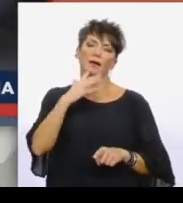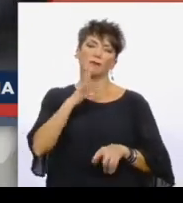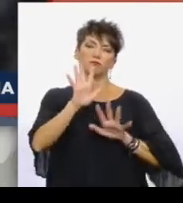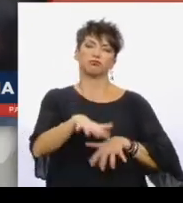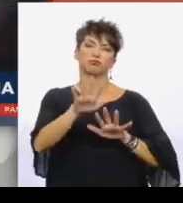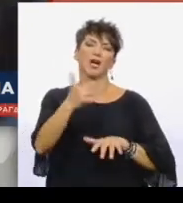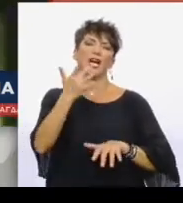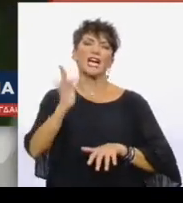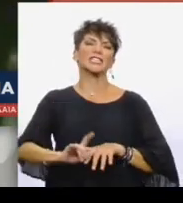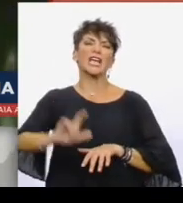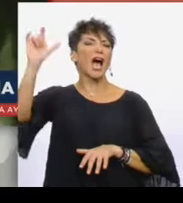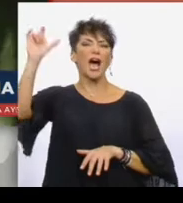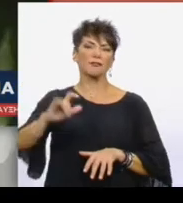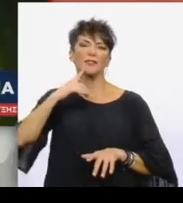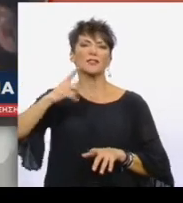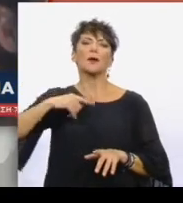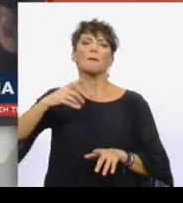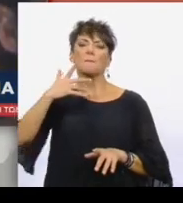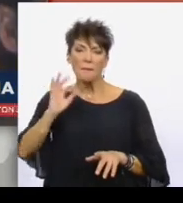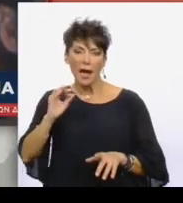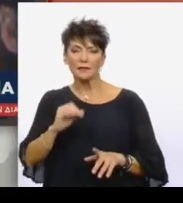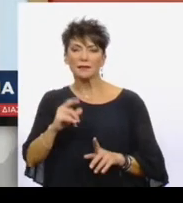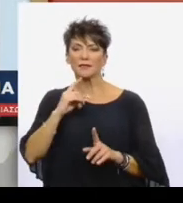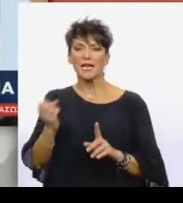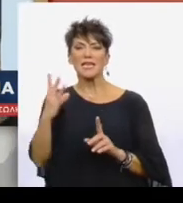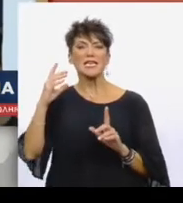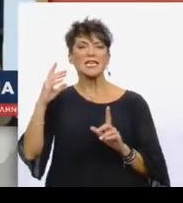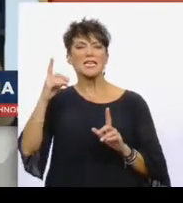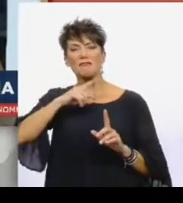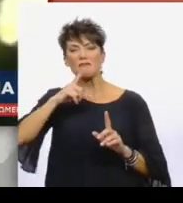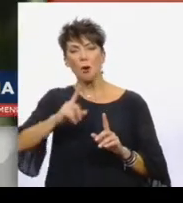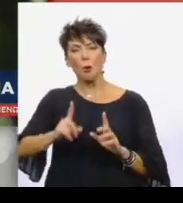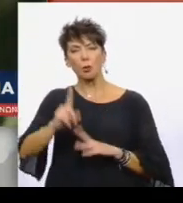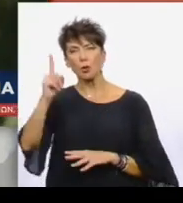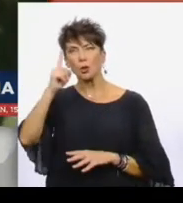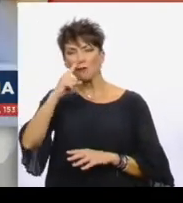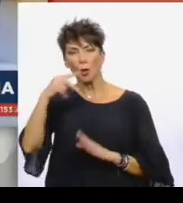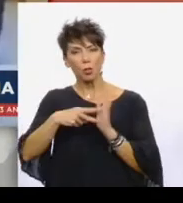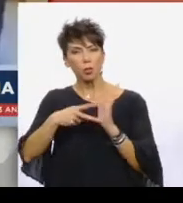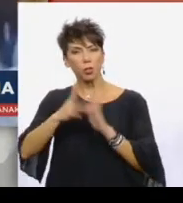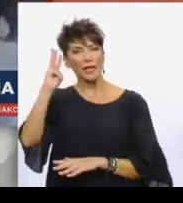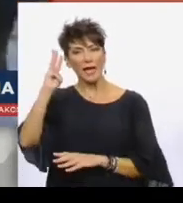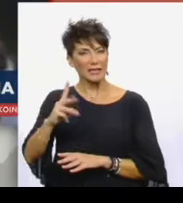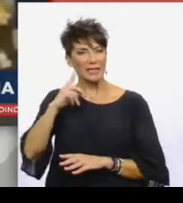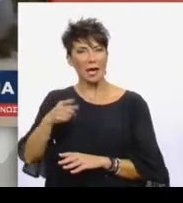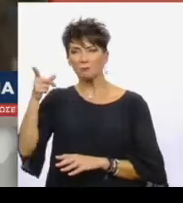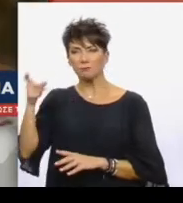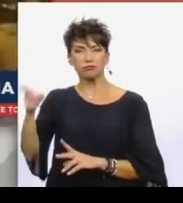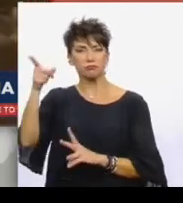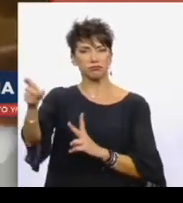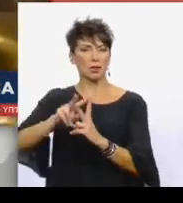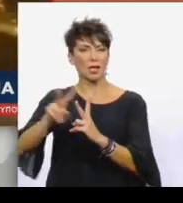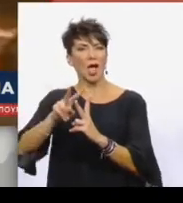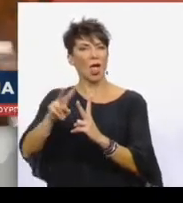χρυσαυγητών για την επέτειο από τη δολοφονία των δύο μελώτης στο Νέο Ιράκλειο την 1η Νοεμβρίου του 2013. Οι